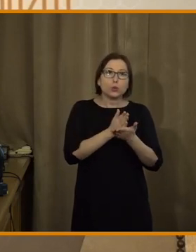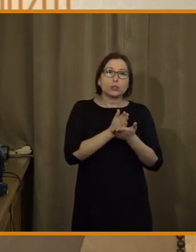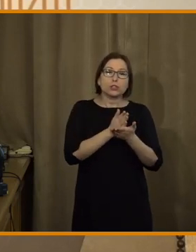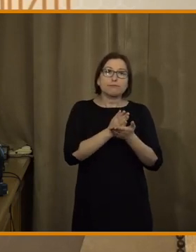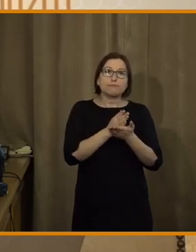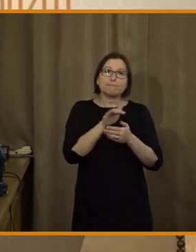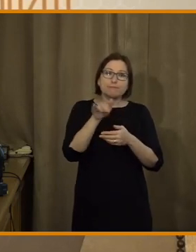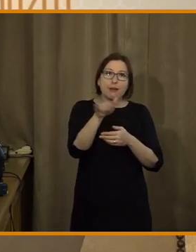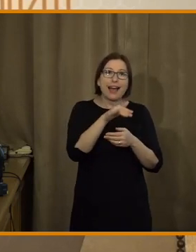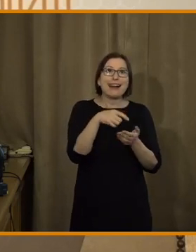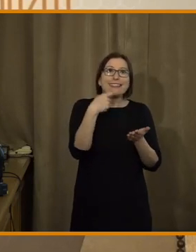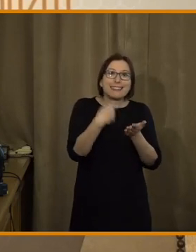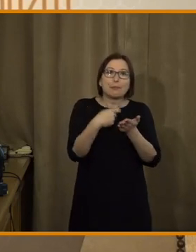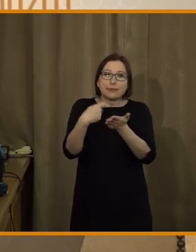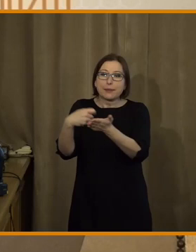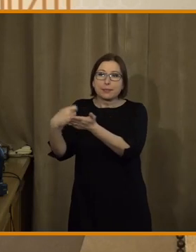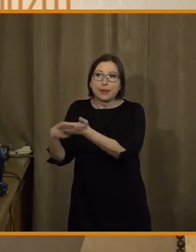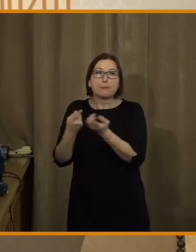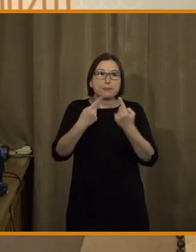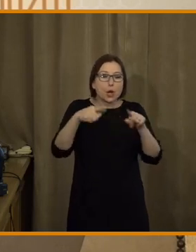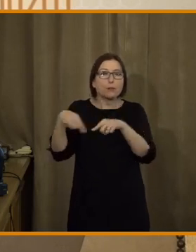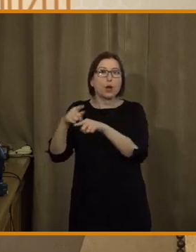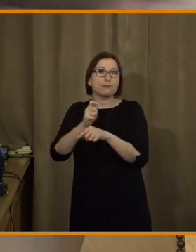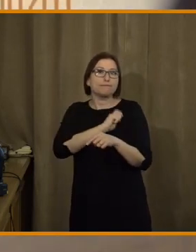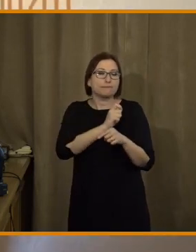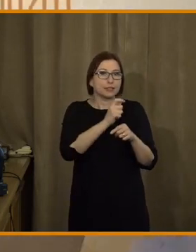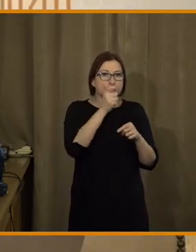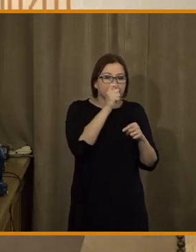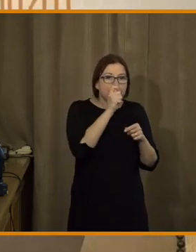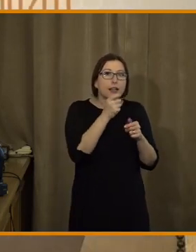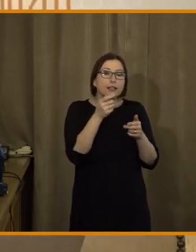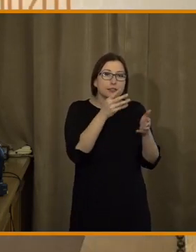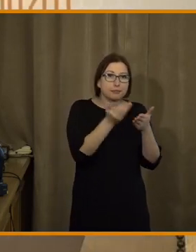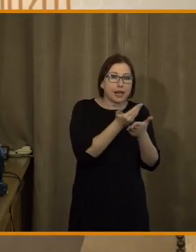typy umělé inteligence pro investigativní nástroje.